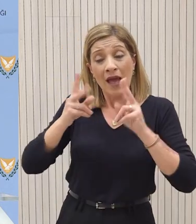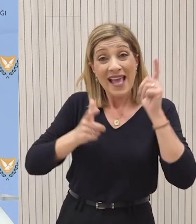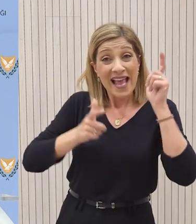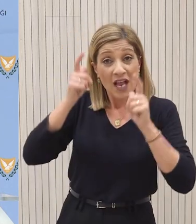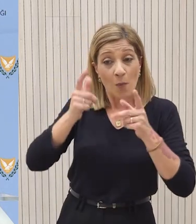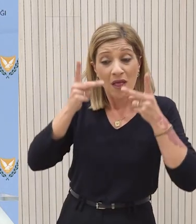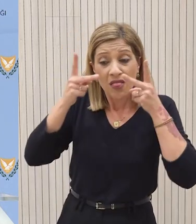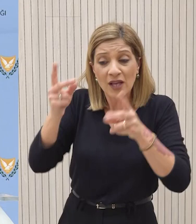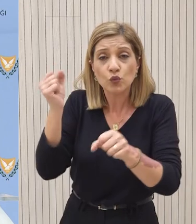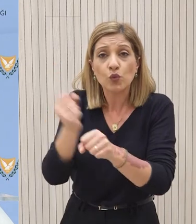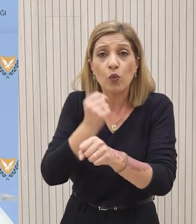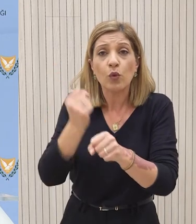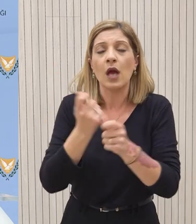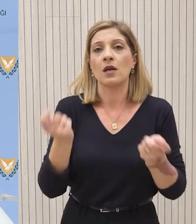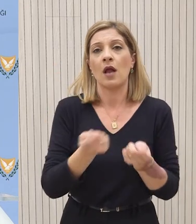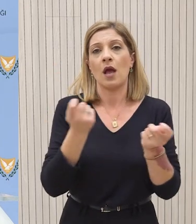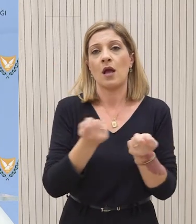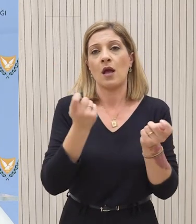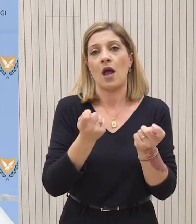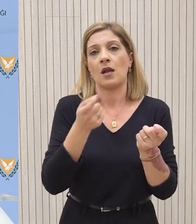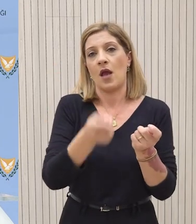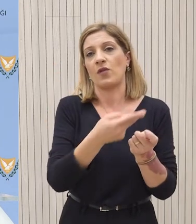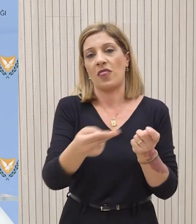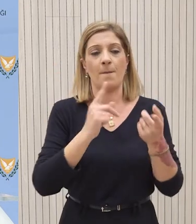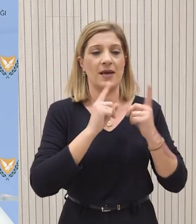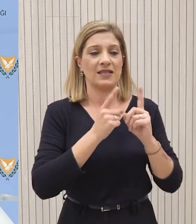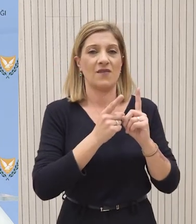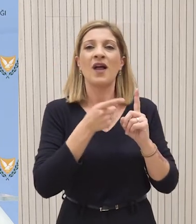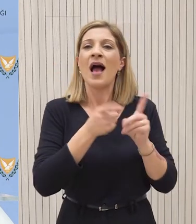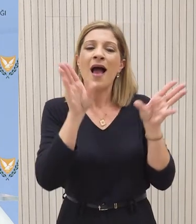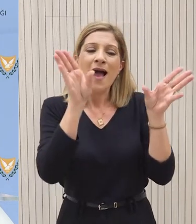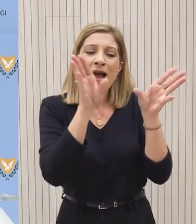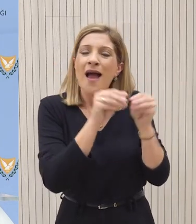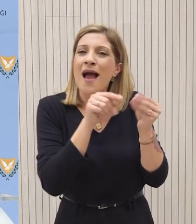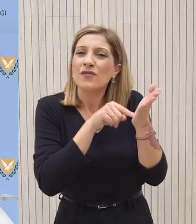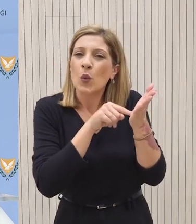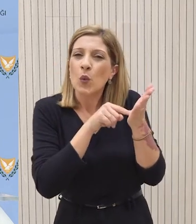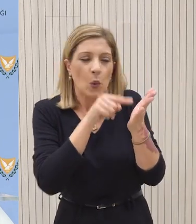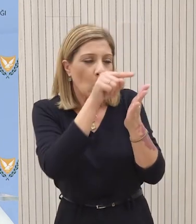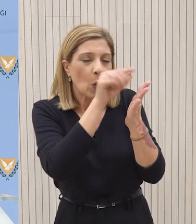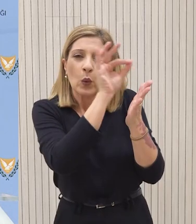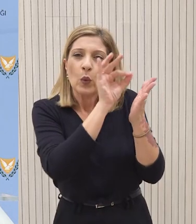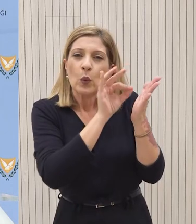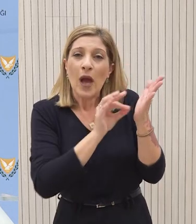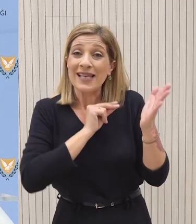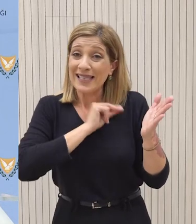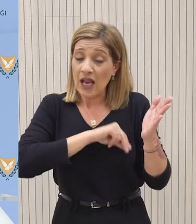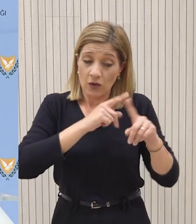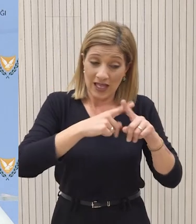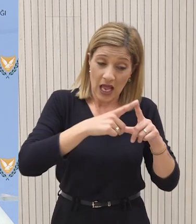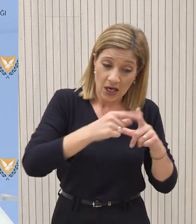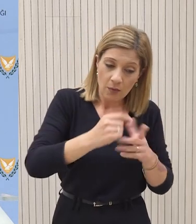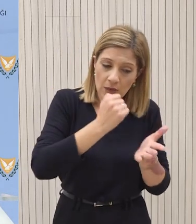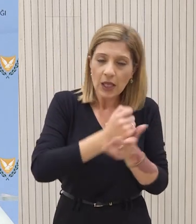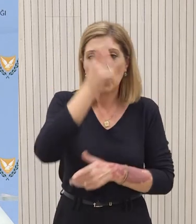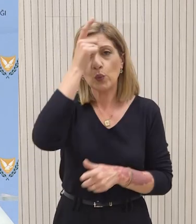πράξει ότι είναι δυνατόν για να μπορέσει να ελοποιηθεί αυτή η συναντήληψη. Μια συναντήληψη, η οποία δεν είναι προς όφελος μόνο των Ελληνοκυπρίων, αλλά